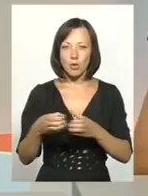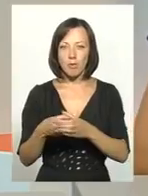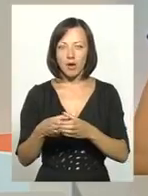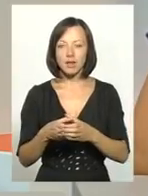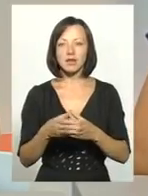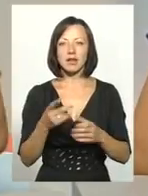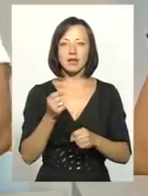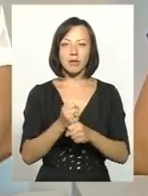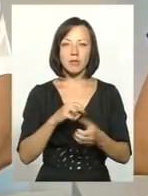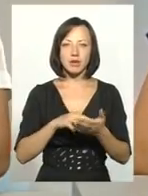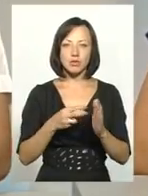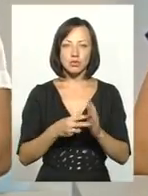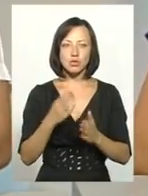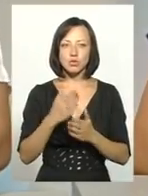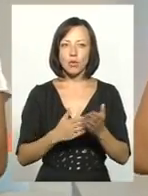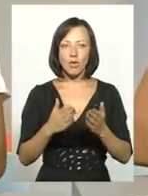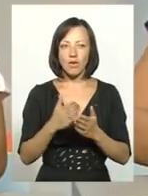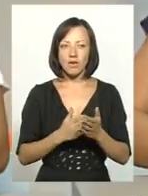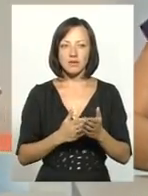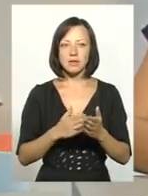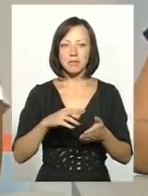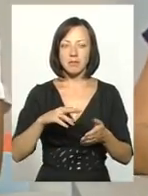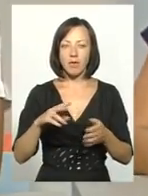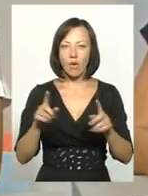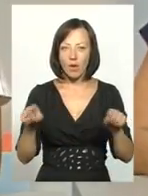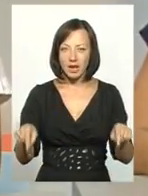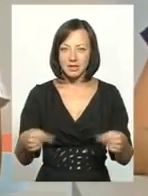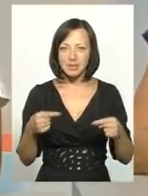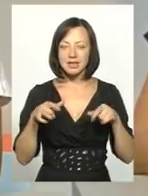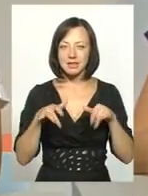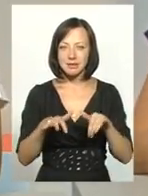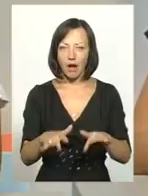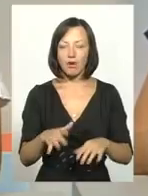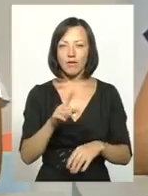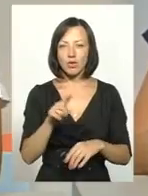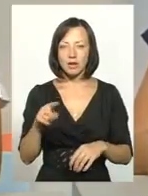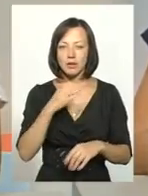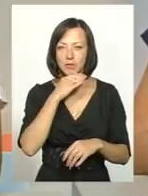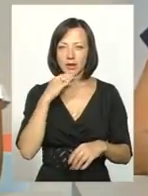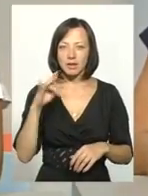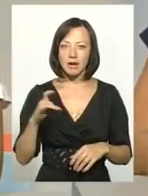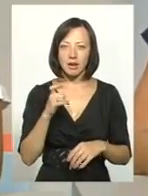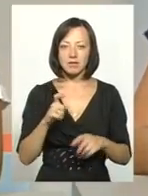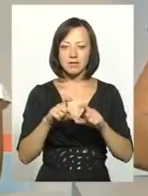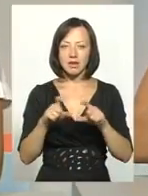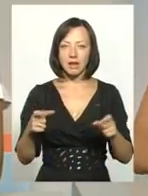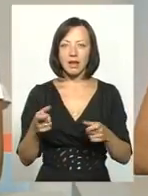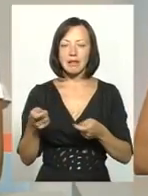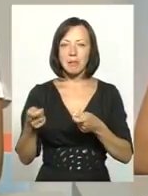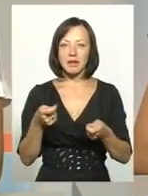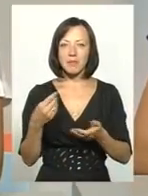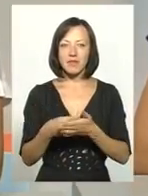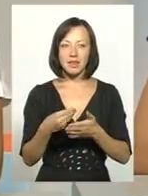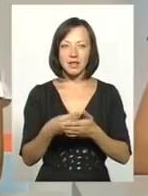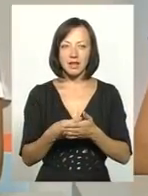вони напрацьовували зовсім неформальний план організаційних заходів, вони неодноразово були в департаменті фінансів